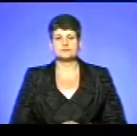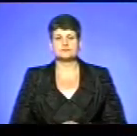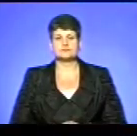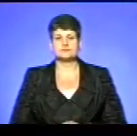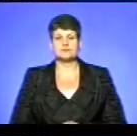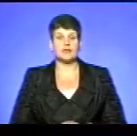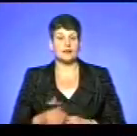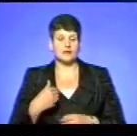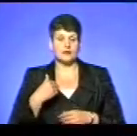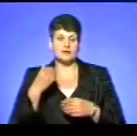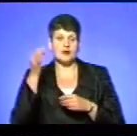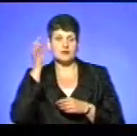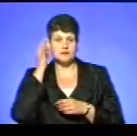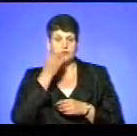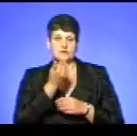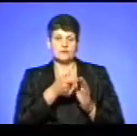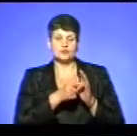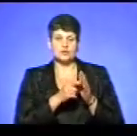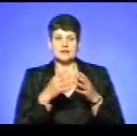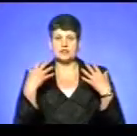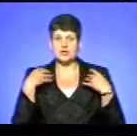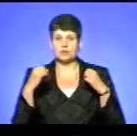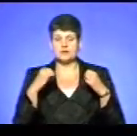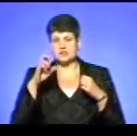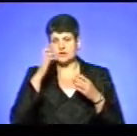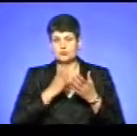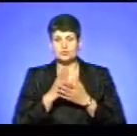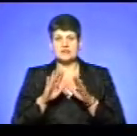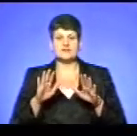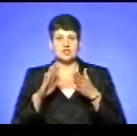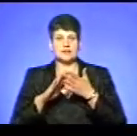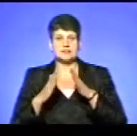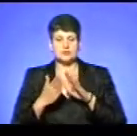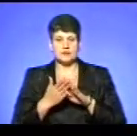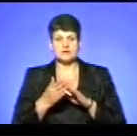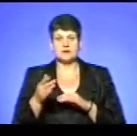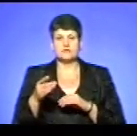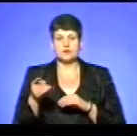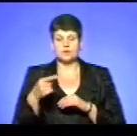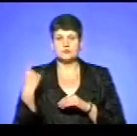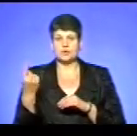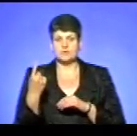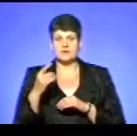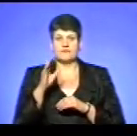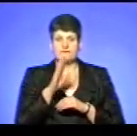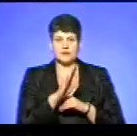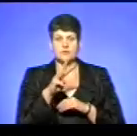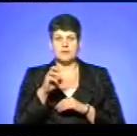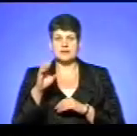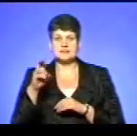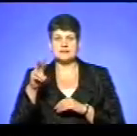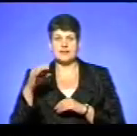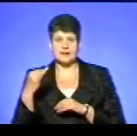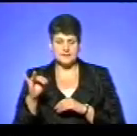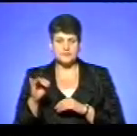Я нагадаю, у нашій студії начальник управління Державної служби з надзвичайних ситуацій України в Тернопільській області Віктор Маслей. Отож,